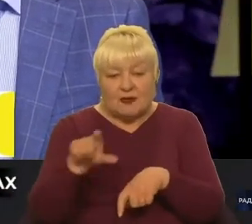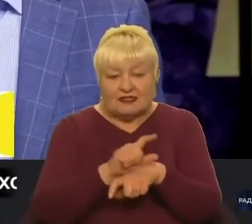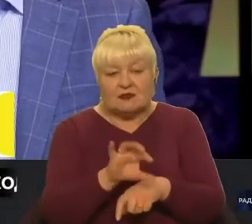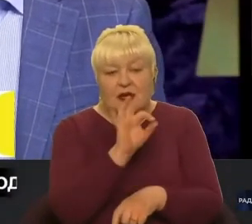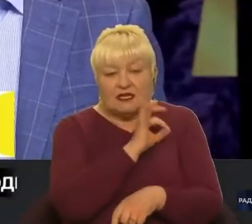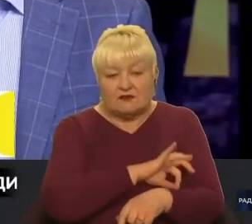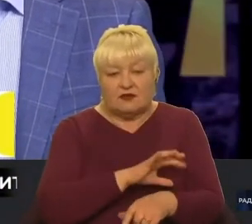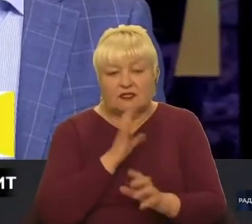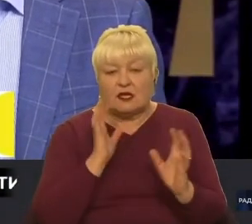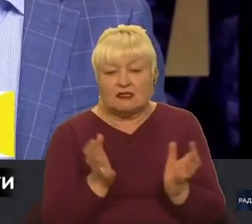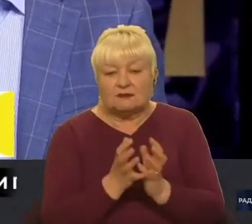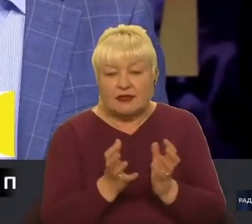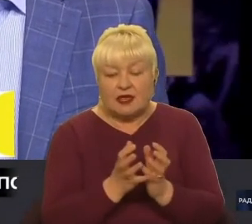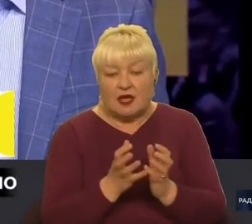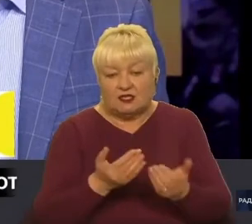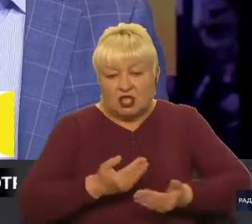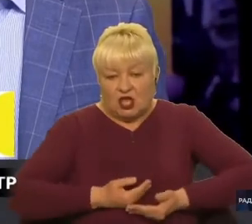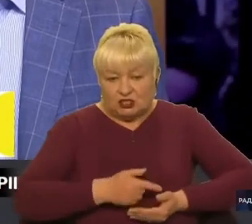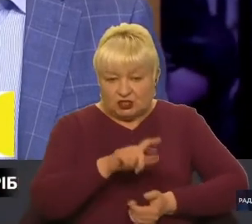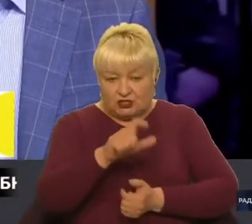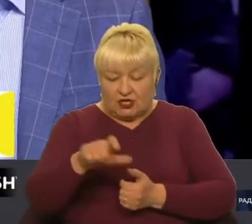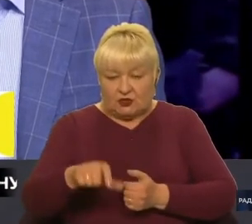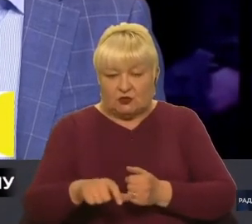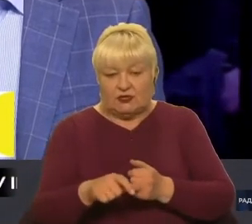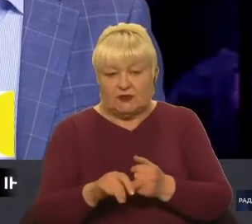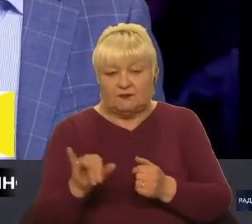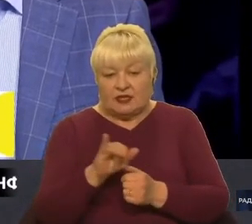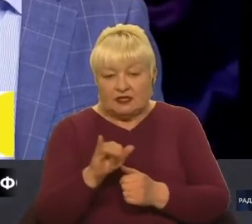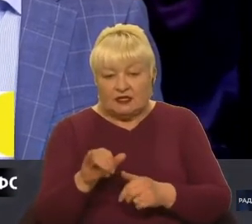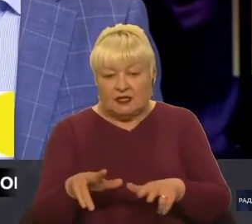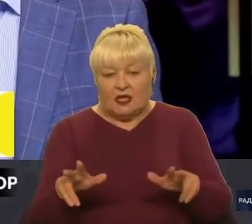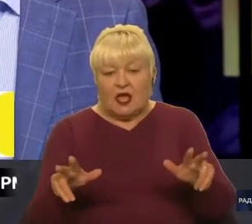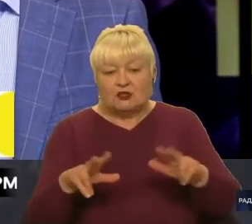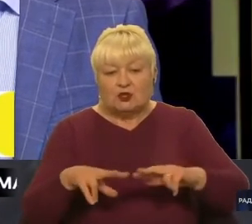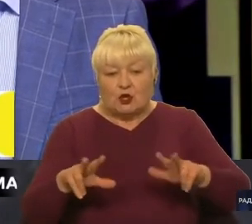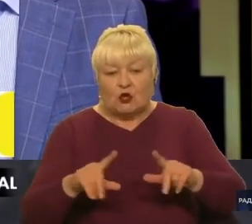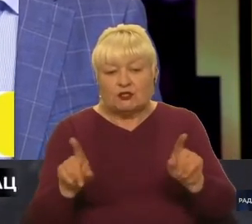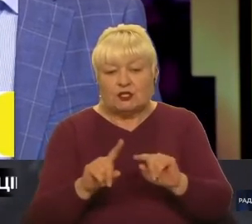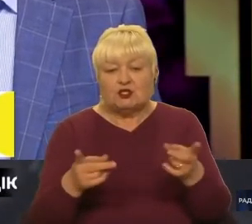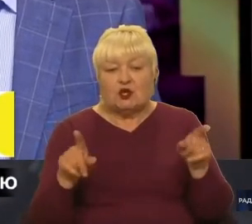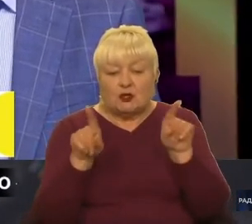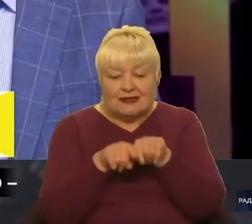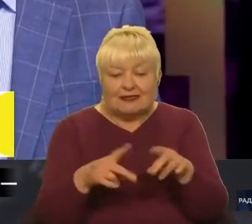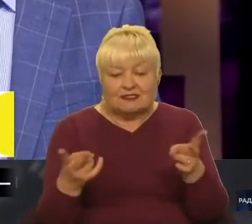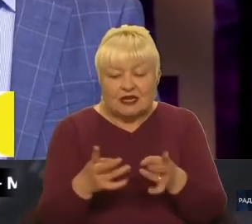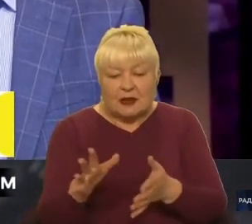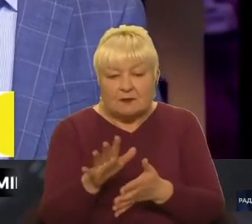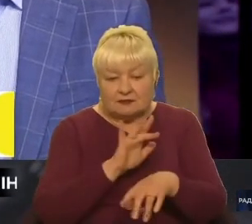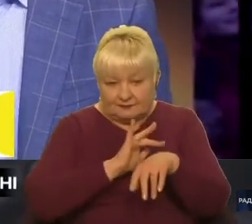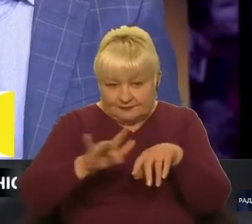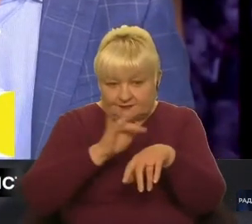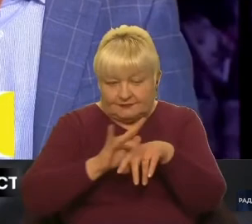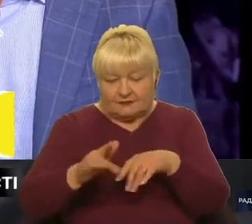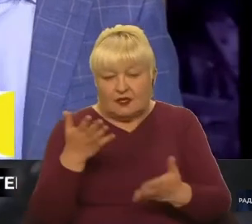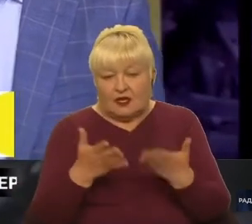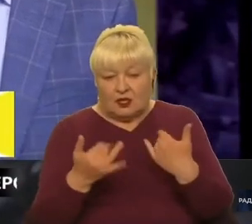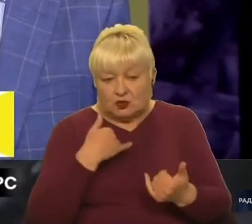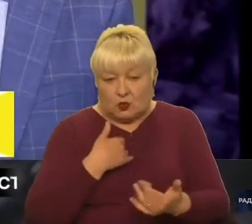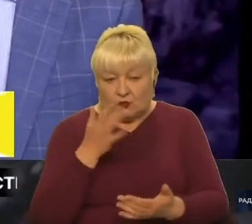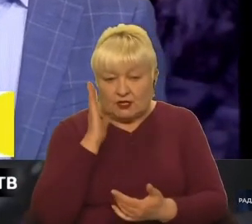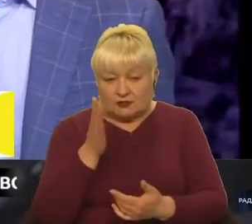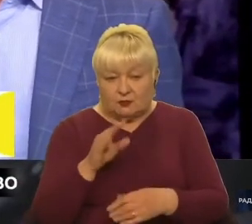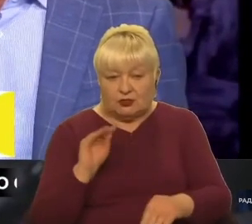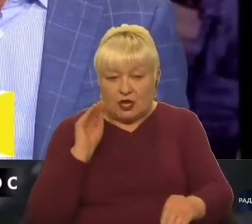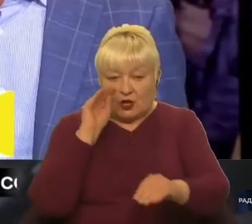зберігати життя цивільного населення. І третя складова, це дрони, які теж треба нищити, безумовно, якщо в нас буде додатковий